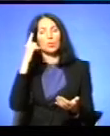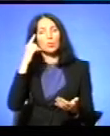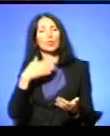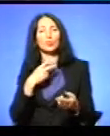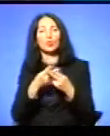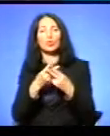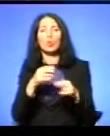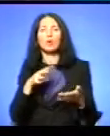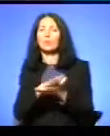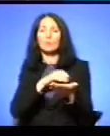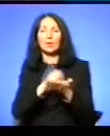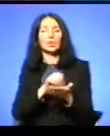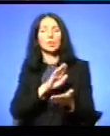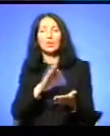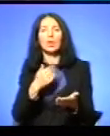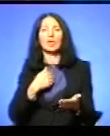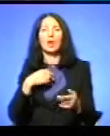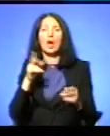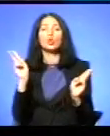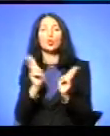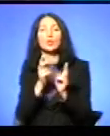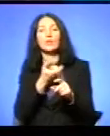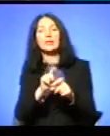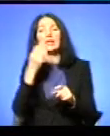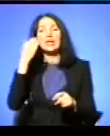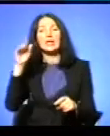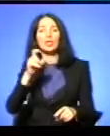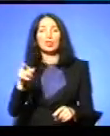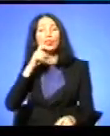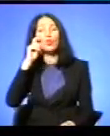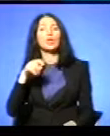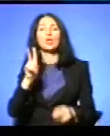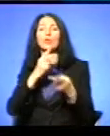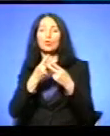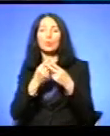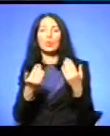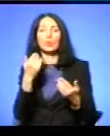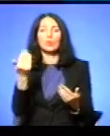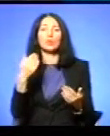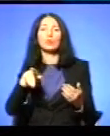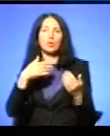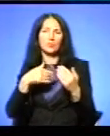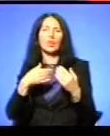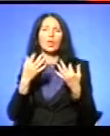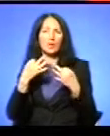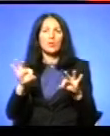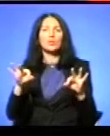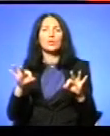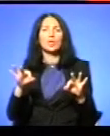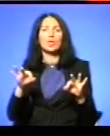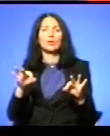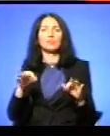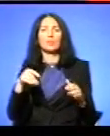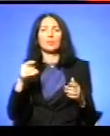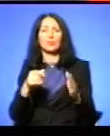зустрів таких людей Найкращих людей України я зустрів там Якби мене тоді випустили з підвалу Після півроку моєго